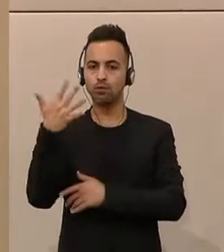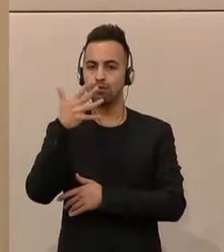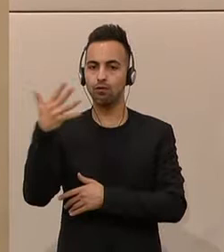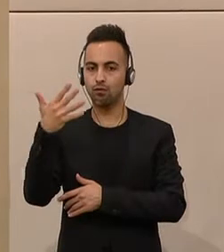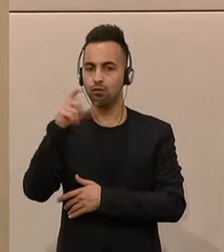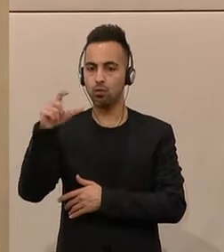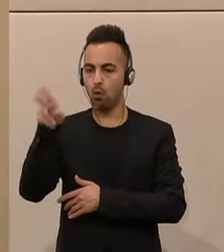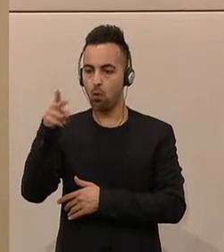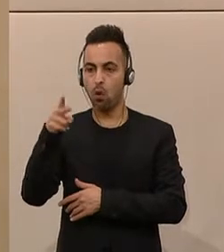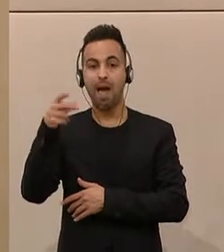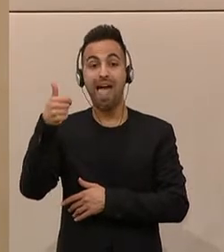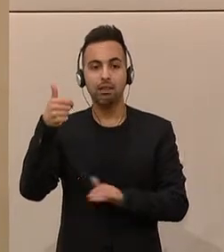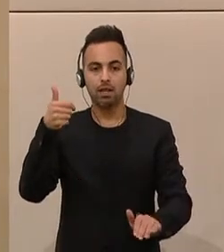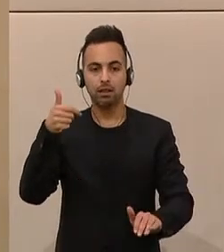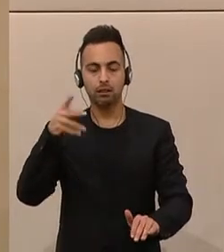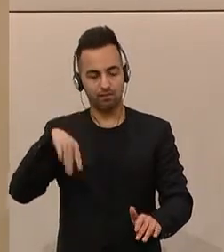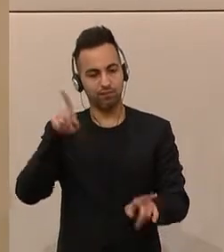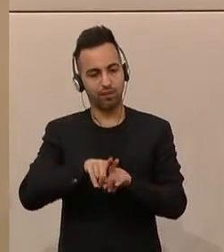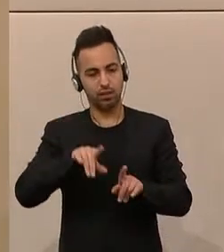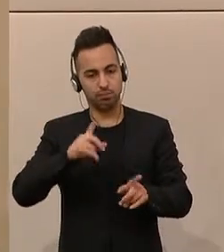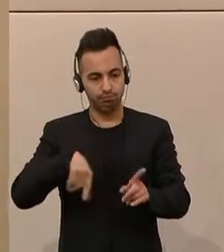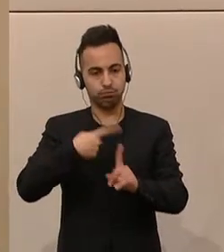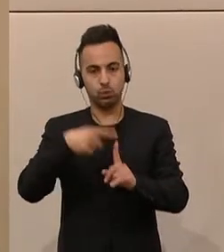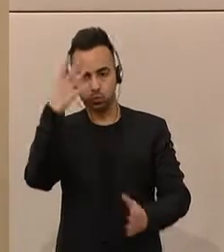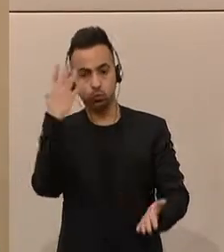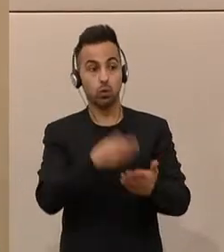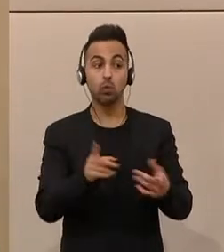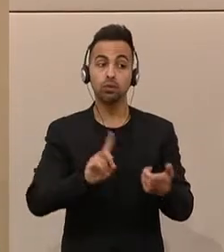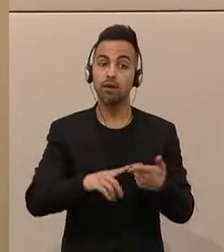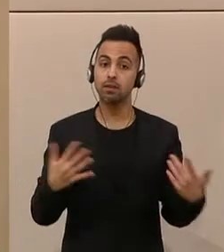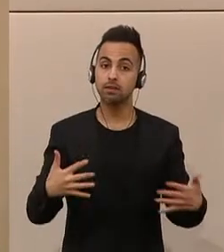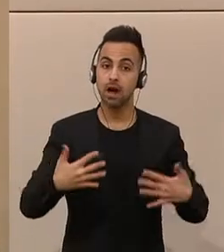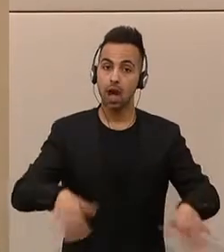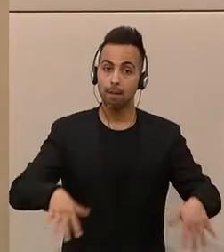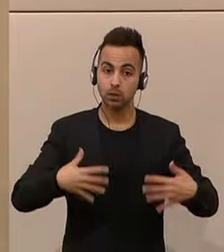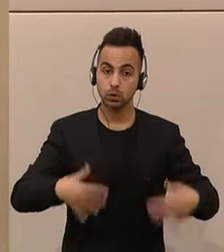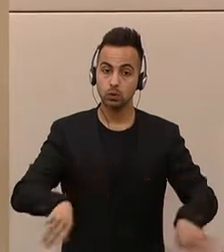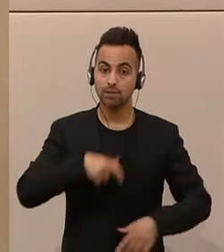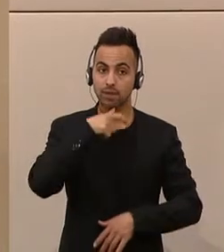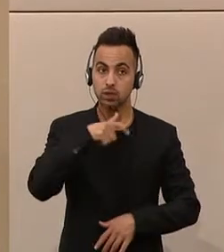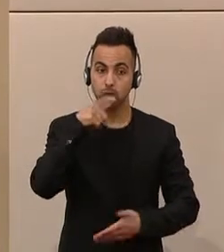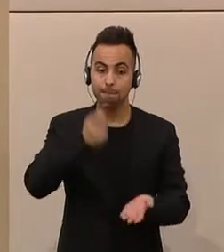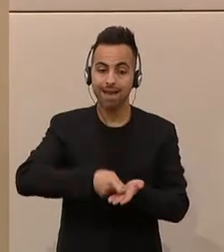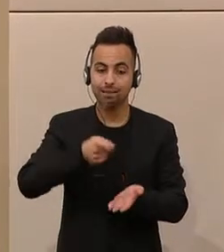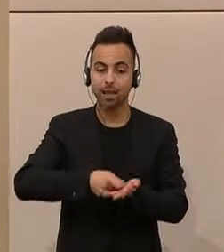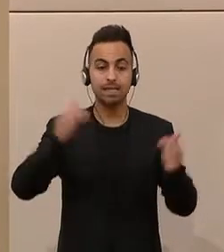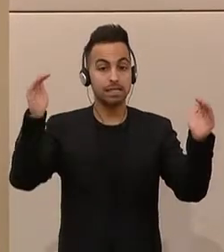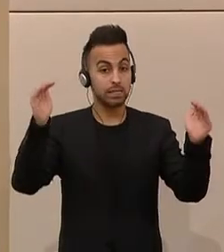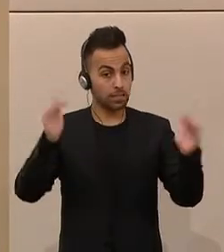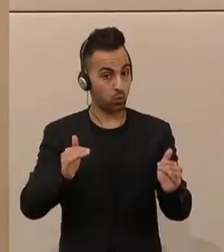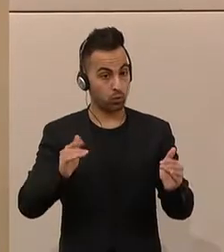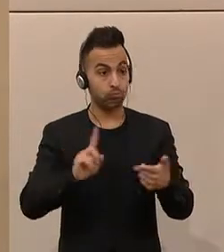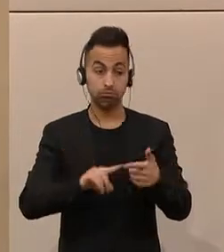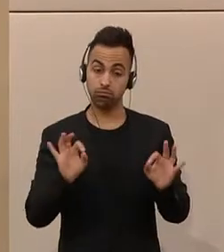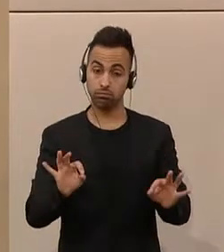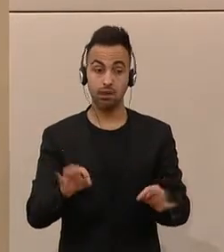Kind und Jahr. Und ein weiterer Schritt ist die Senkung des Arbeitslosenversicherungsbeitrags. Wir wollen all jene Menschen